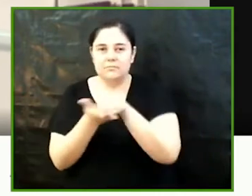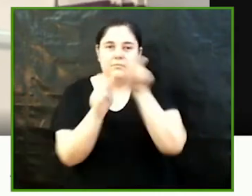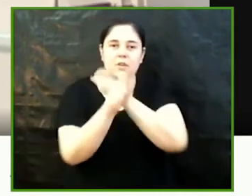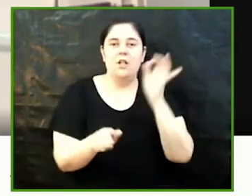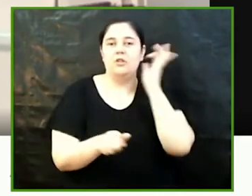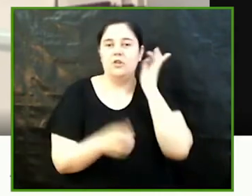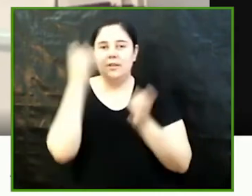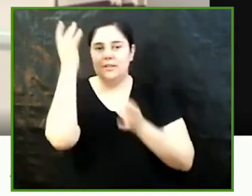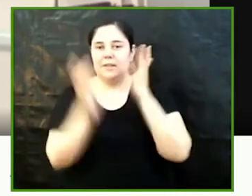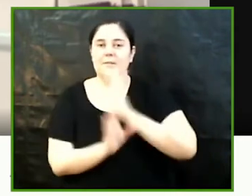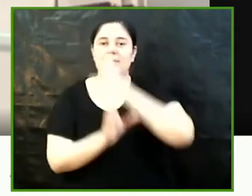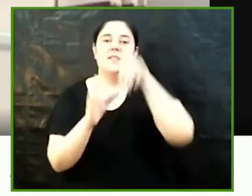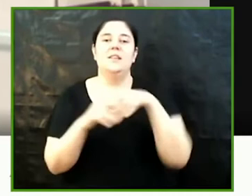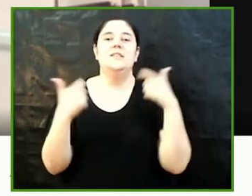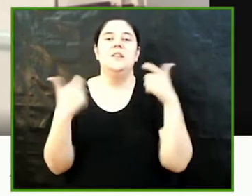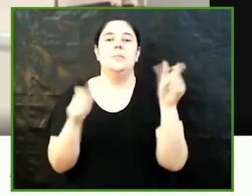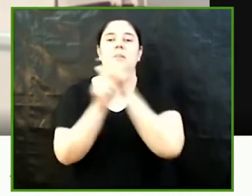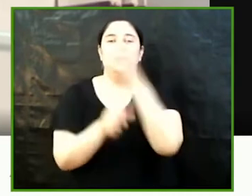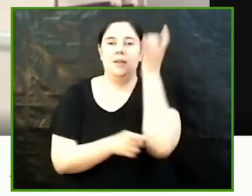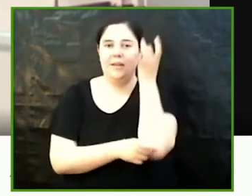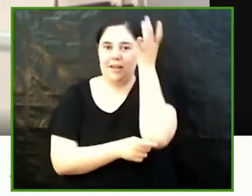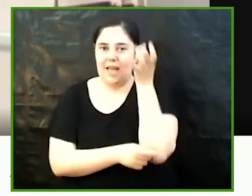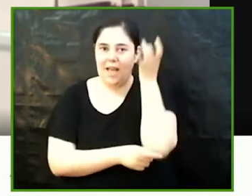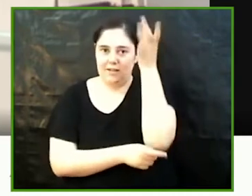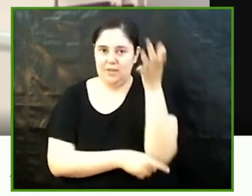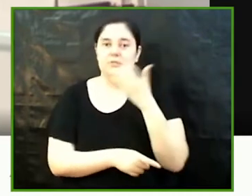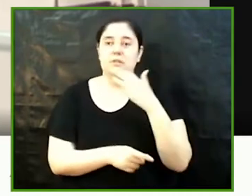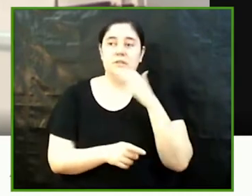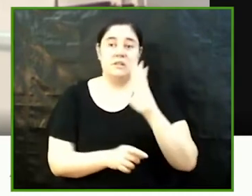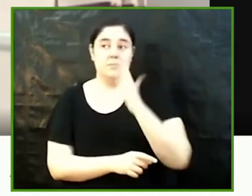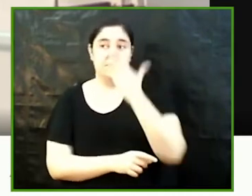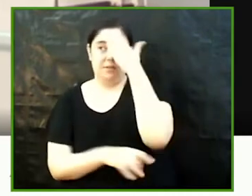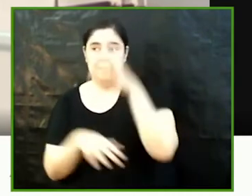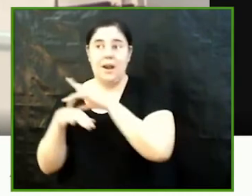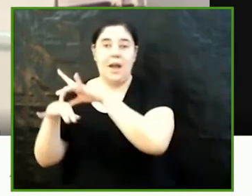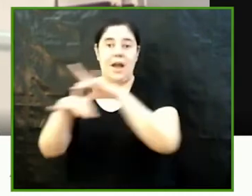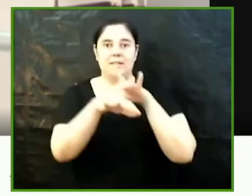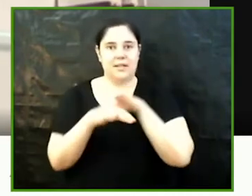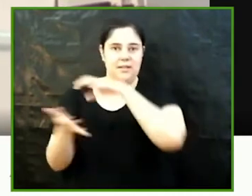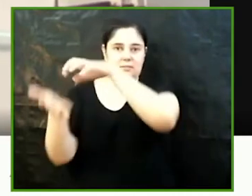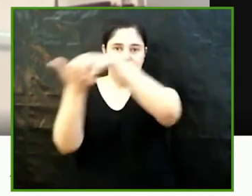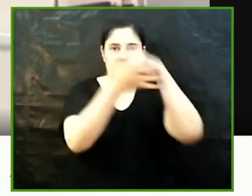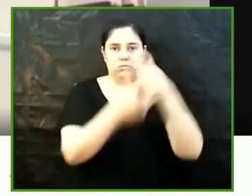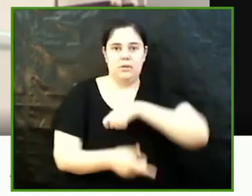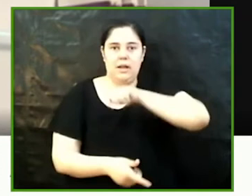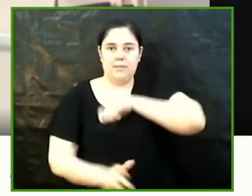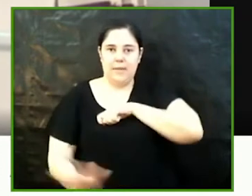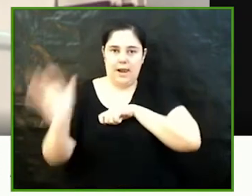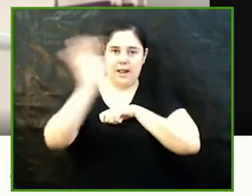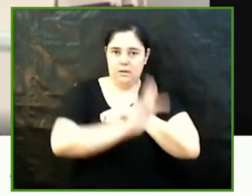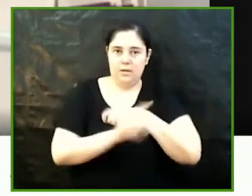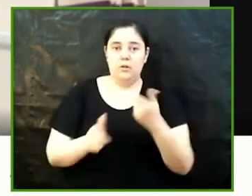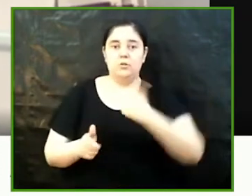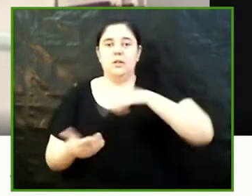els departaments creatius de les principals agències d'Espanya. Llavors s'estudia la proporció de